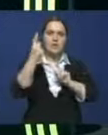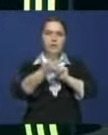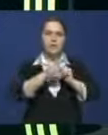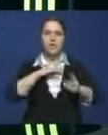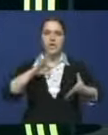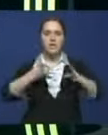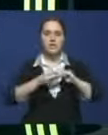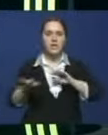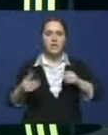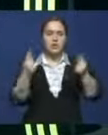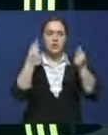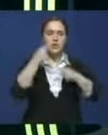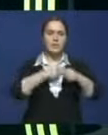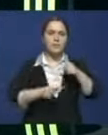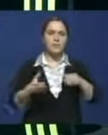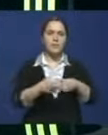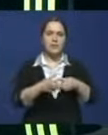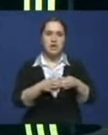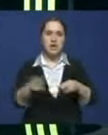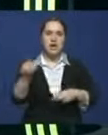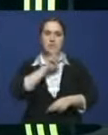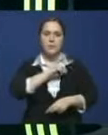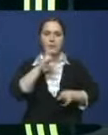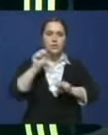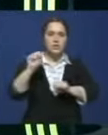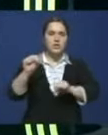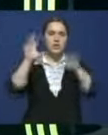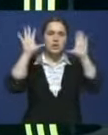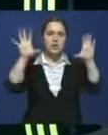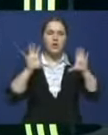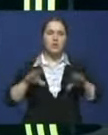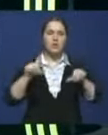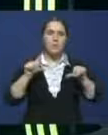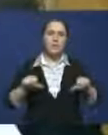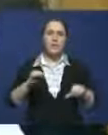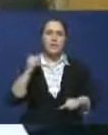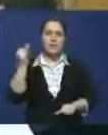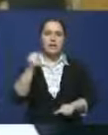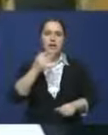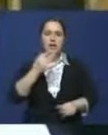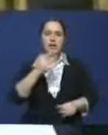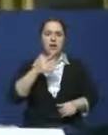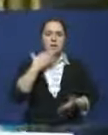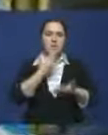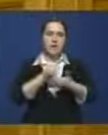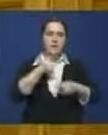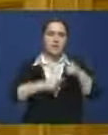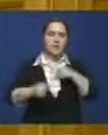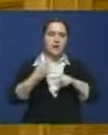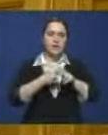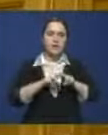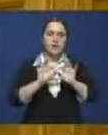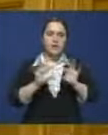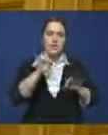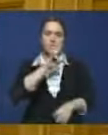деятельности крупнейшей бизнес-ассоциации страны, а также работа по защите законных прав и интересов отечественных предпринимателей. Как подчеркнул